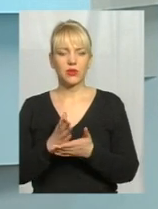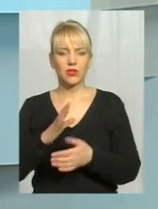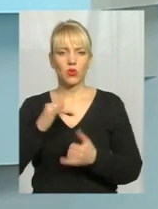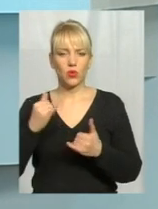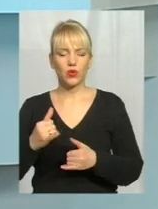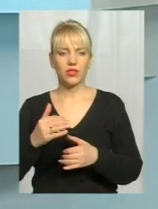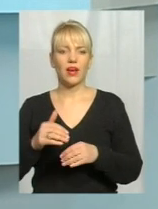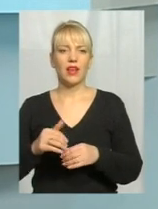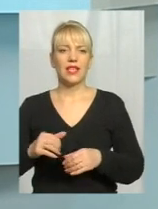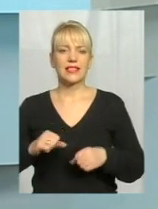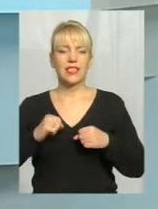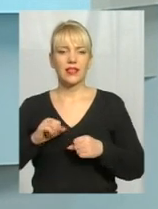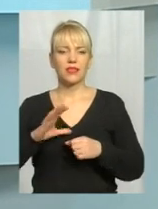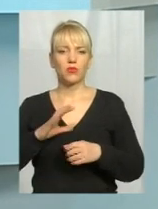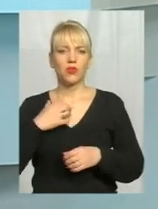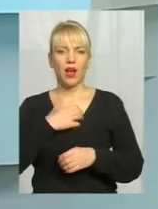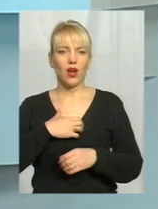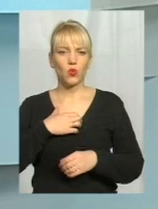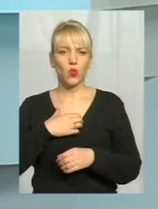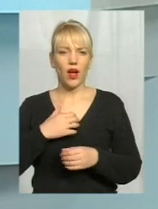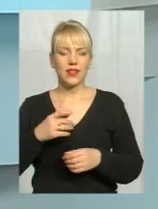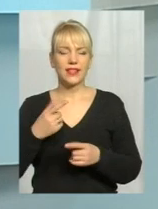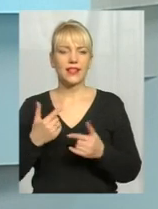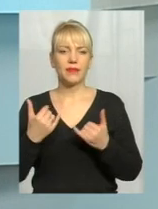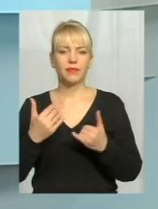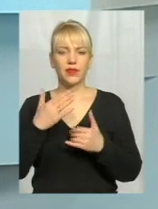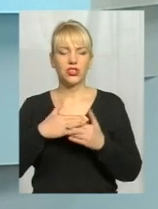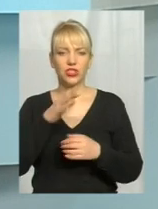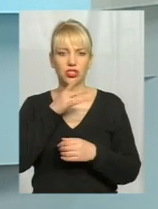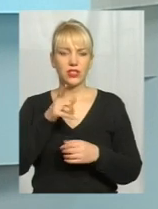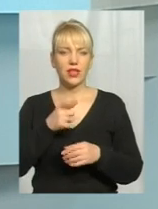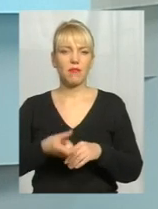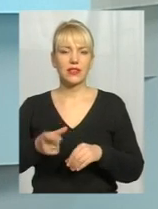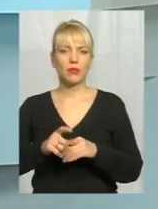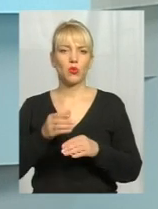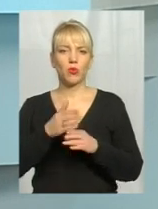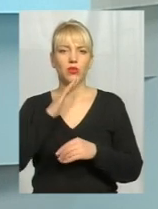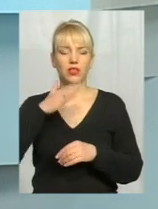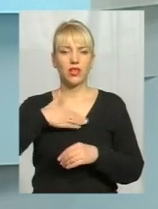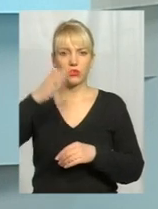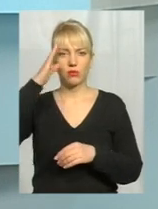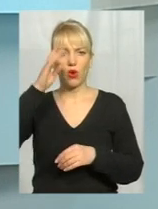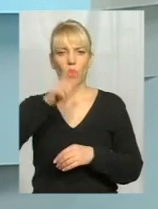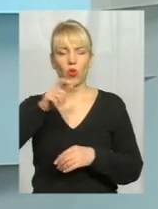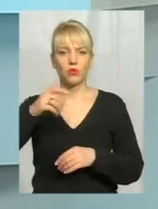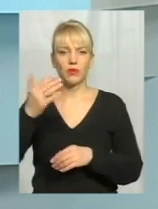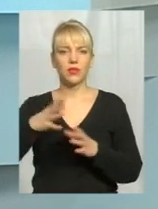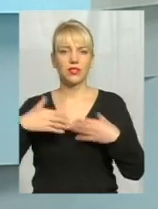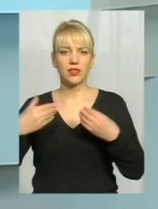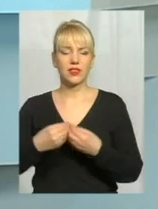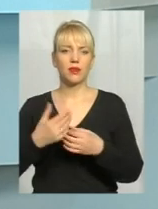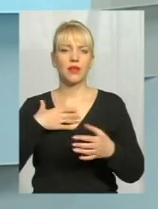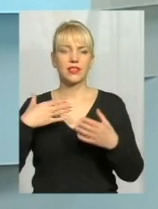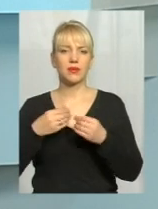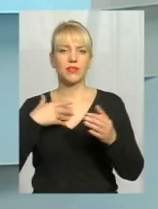бути актуальними на сьогоднішній час і максимально допомогти нашим хлопцям, їхнім сім'ям, сім'ям